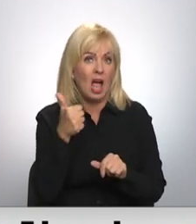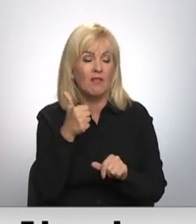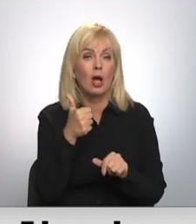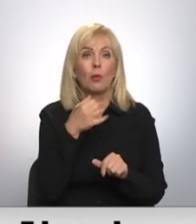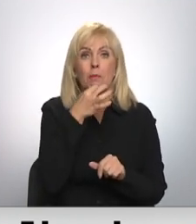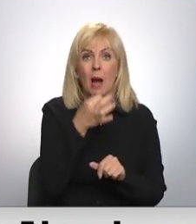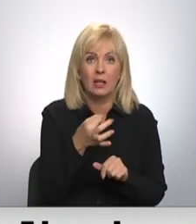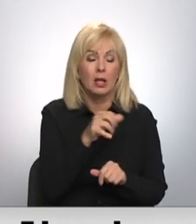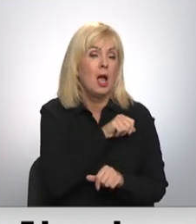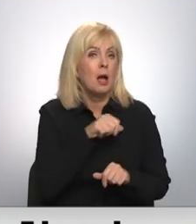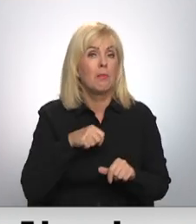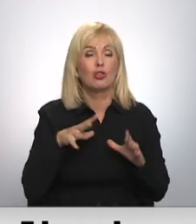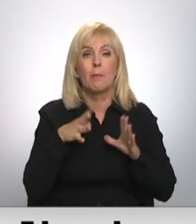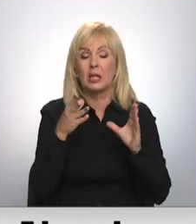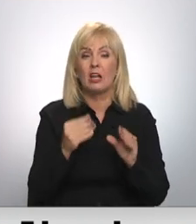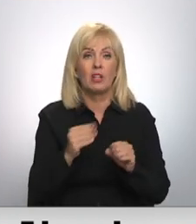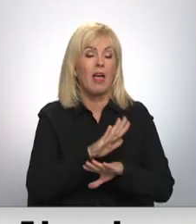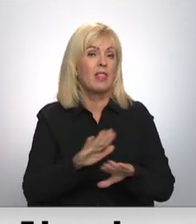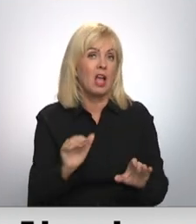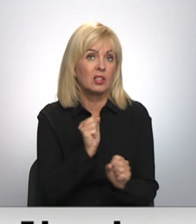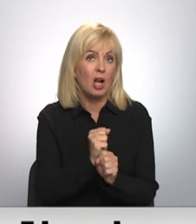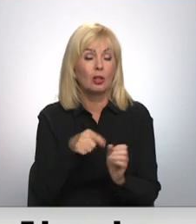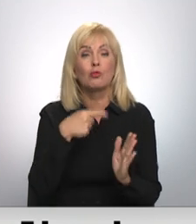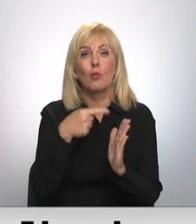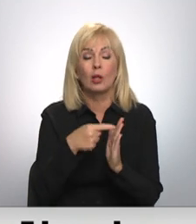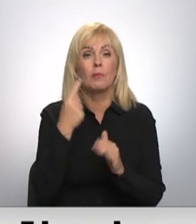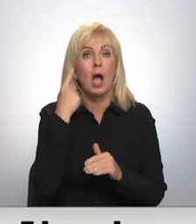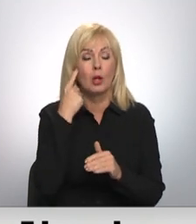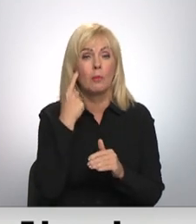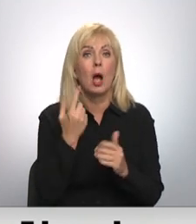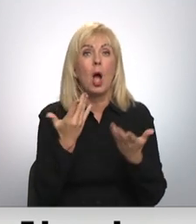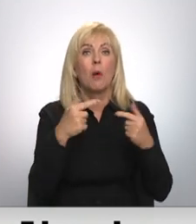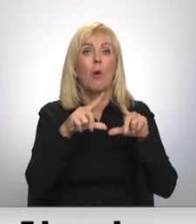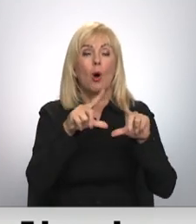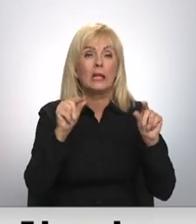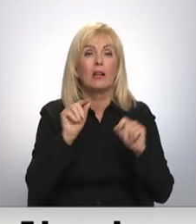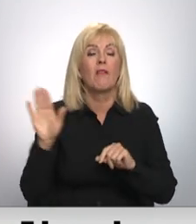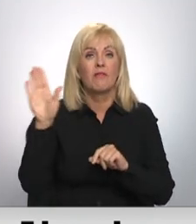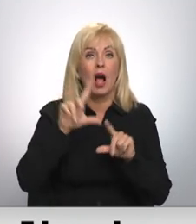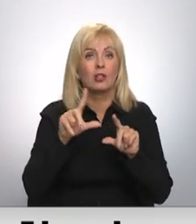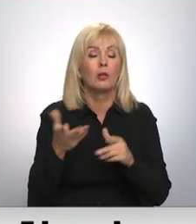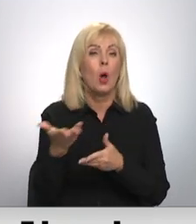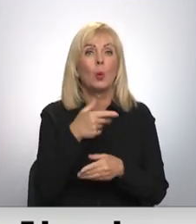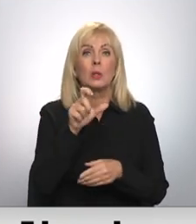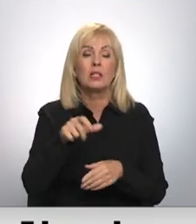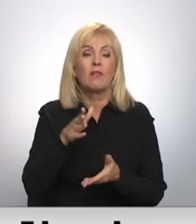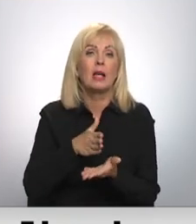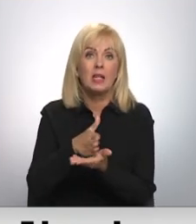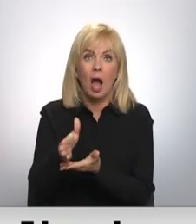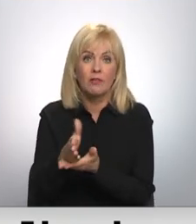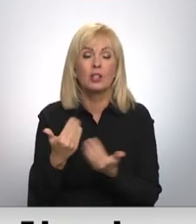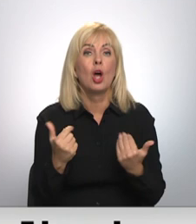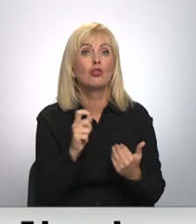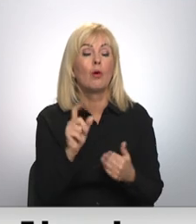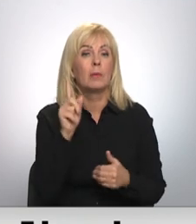paši nestrādājam brīvdienās. Es domāju, ka par šo jautājumu ir jādomā poliklīnikām un valsts iestādēm, kur vērsties cilvēkam. Šobrīd ir